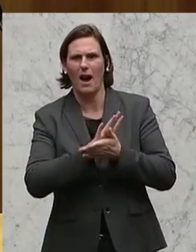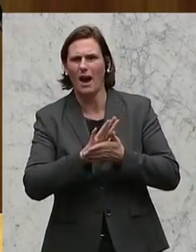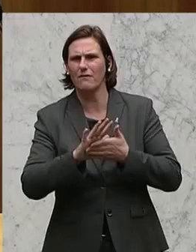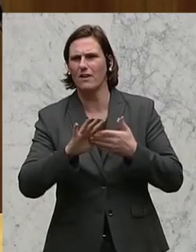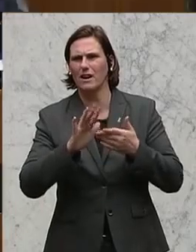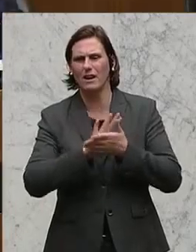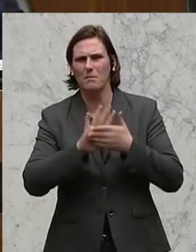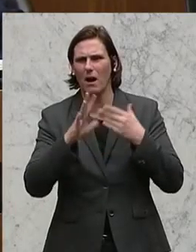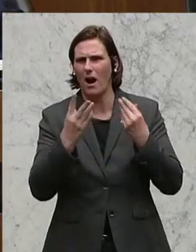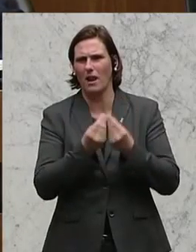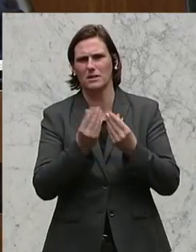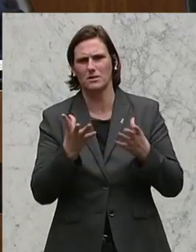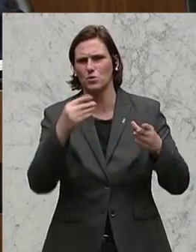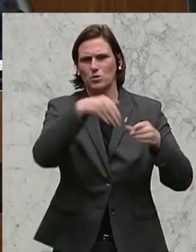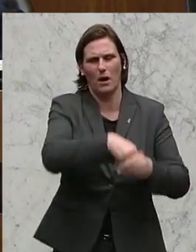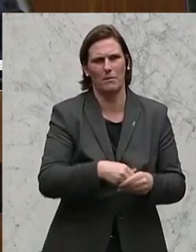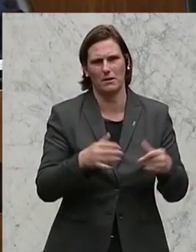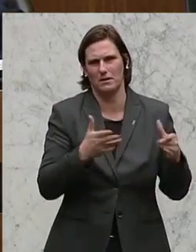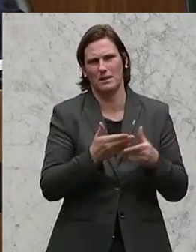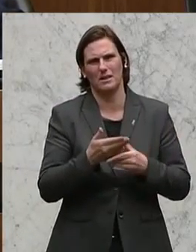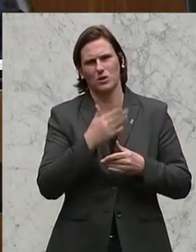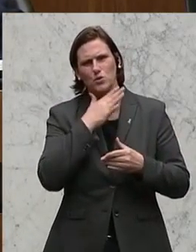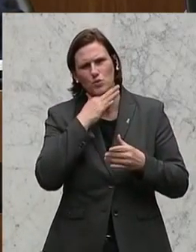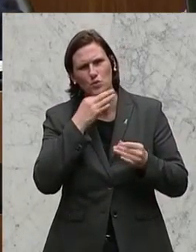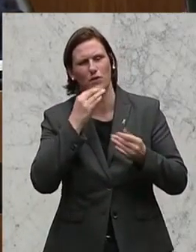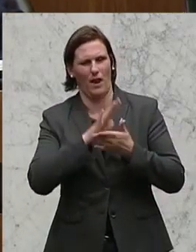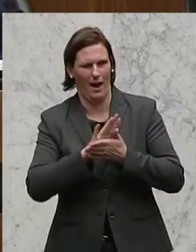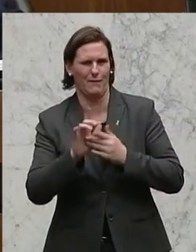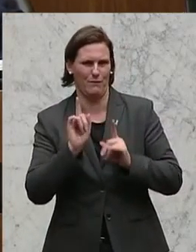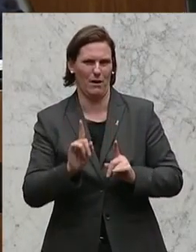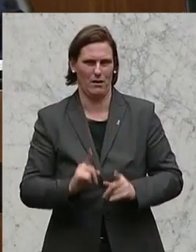zentralisieren, macht es besser, ist ein bisschen einfach dargestellt. Danke sehr.